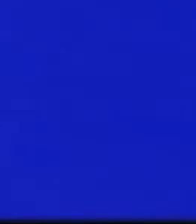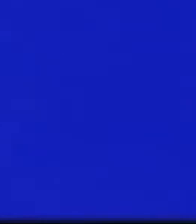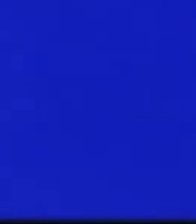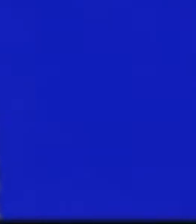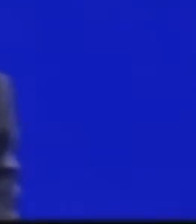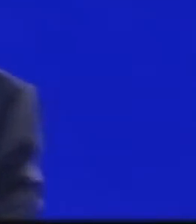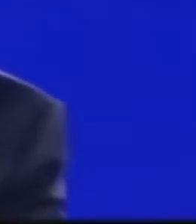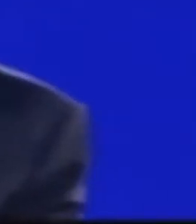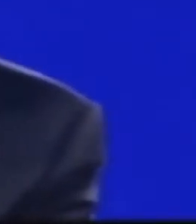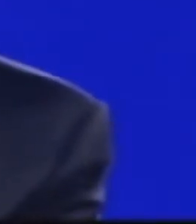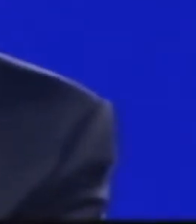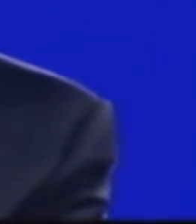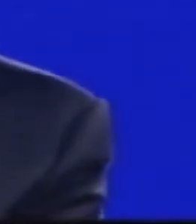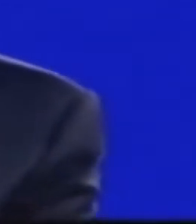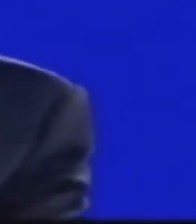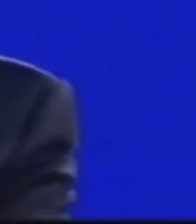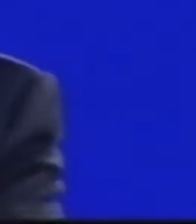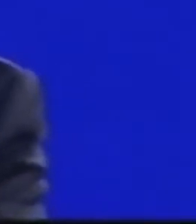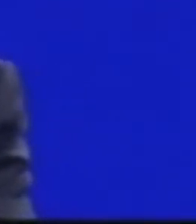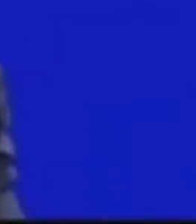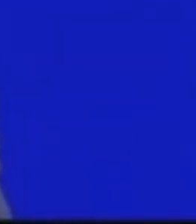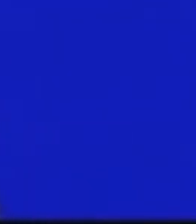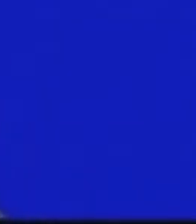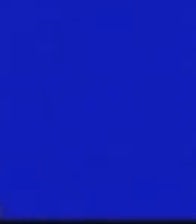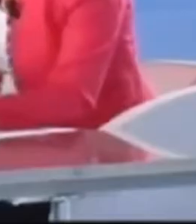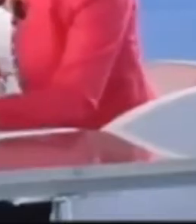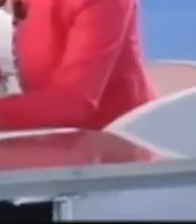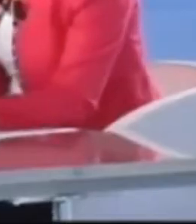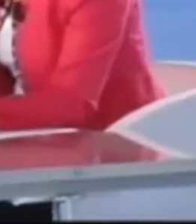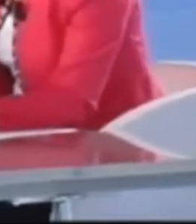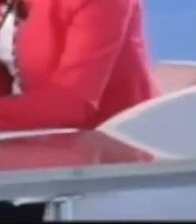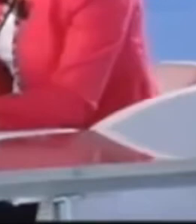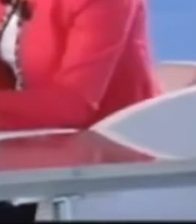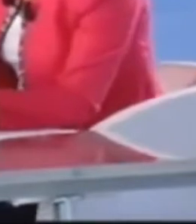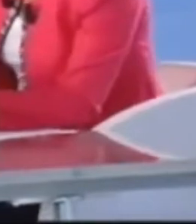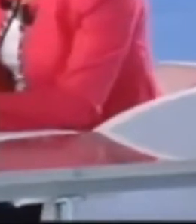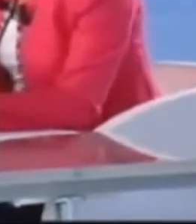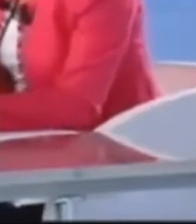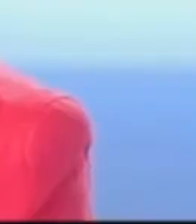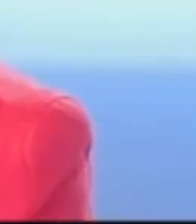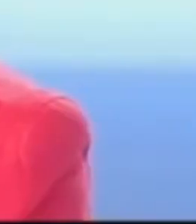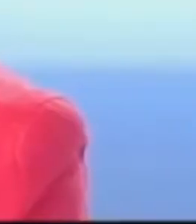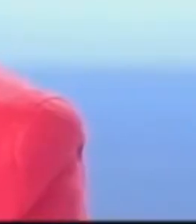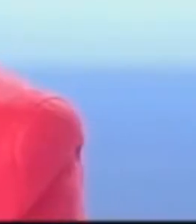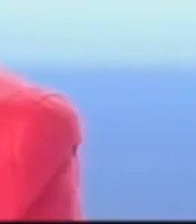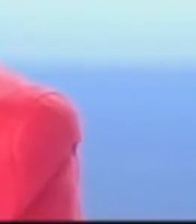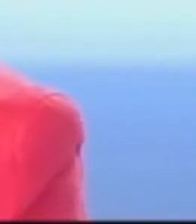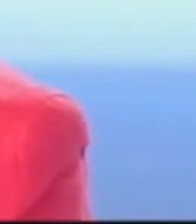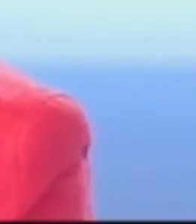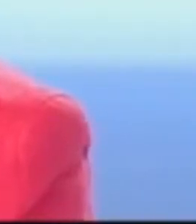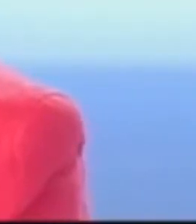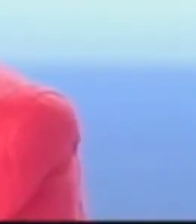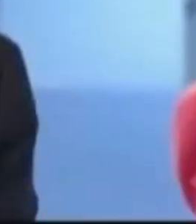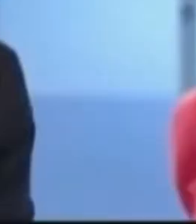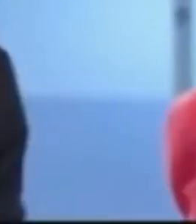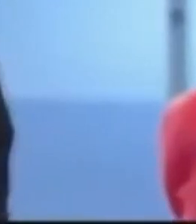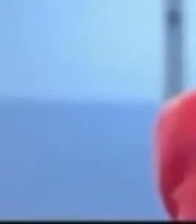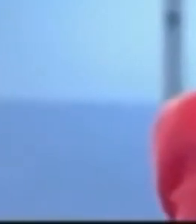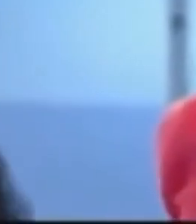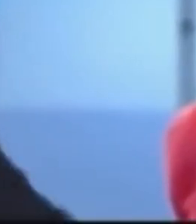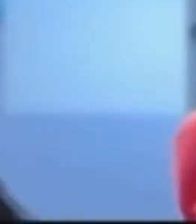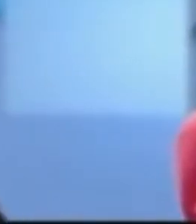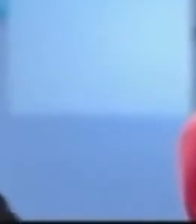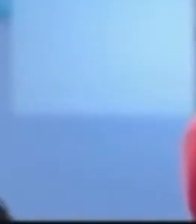Mais l'assistanat qui rapporte davantage que le travail... Les thèmes de Nicolas Sarkozy, assistanat, immigration... C'est honteux, le mot